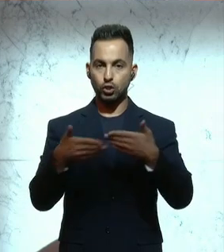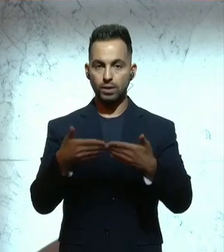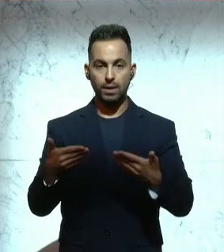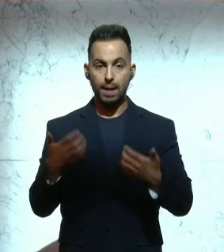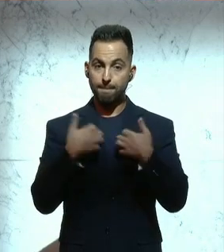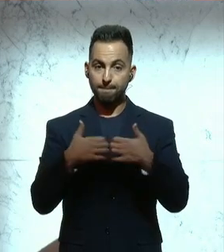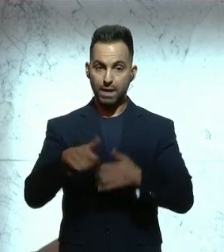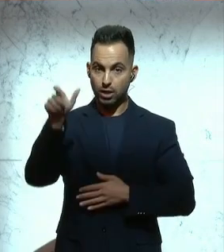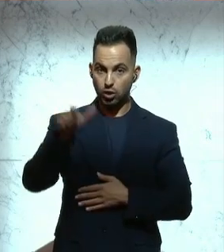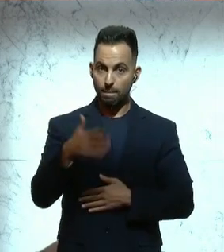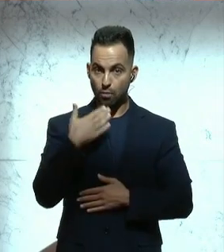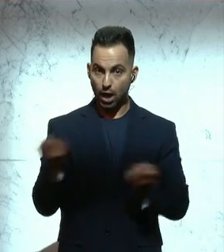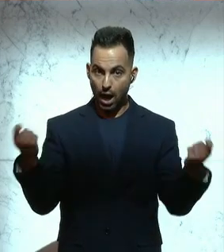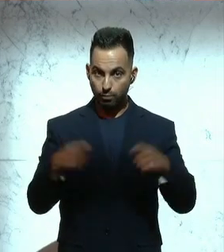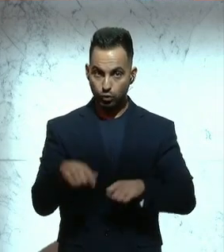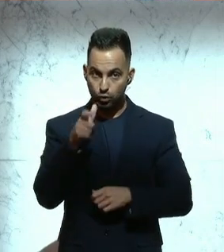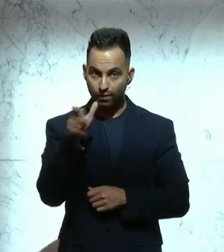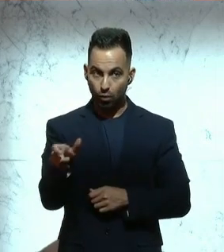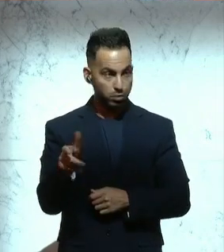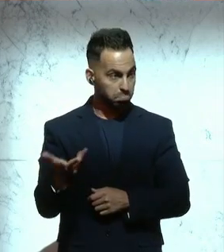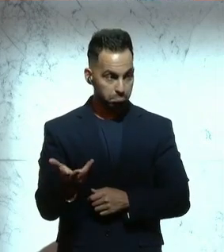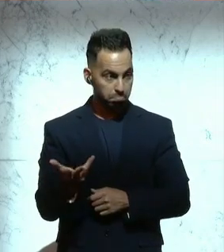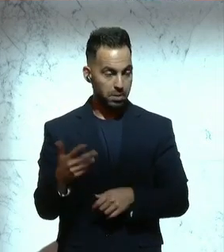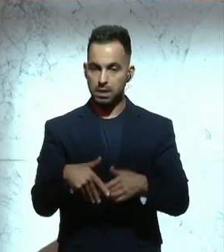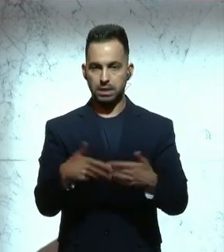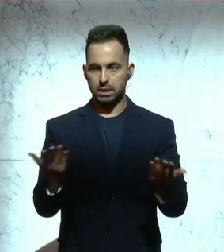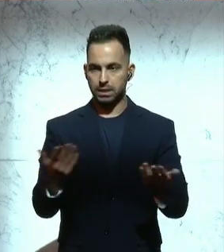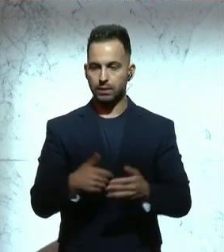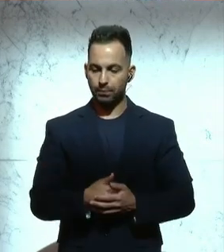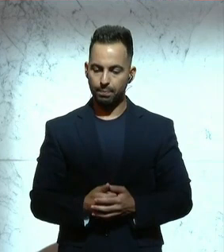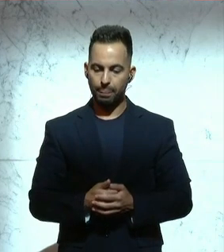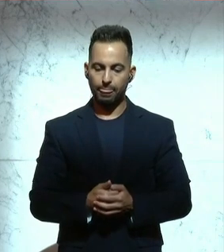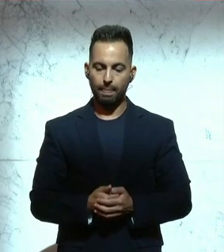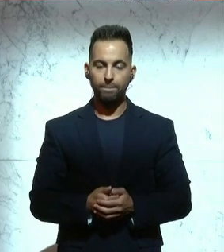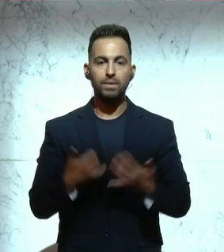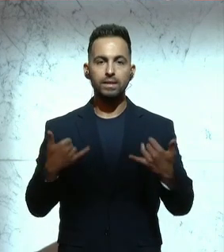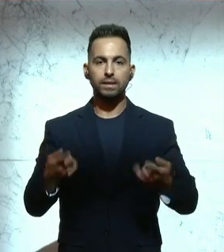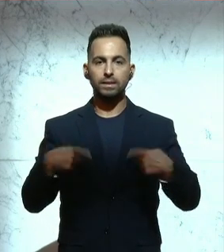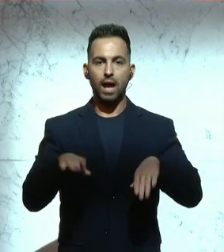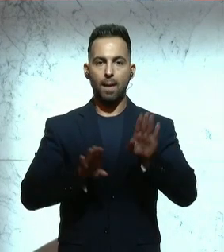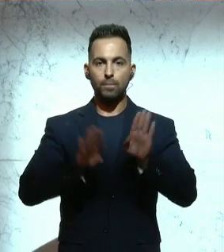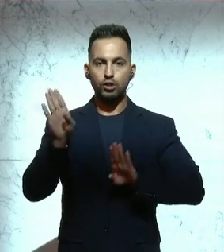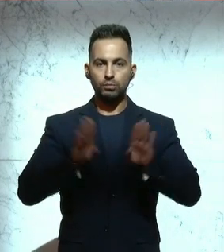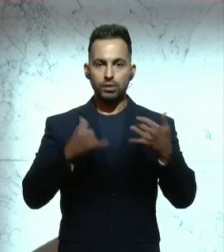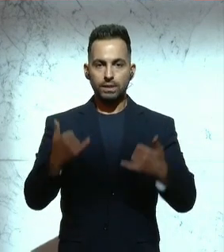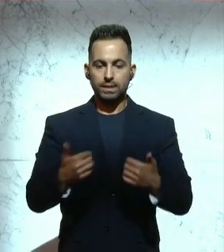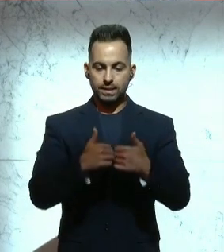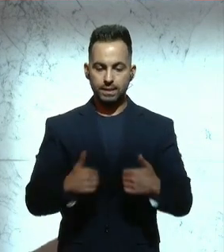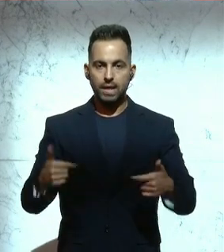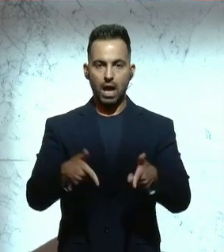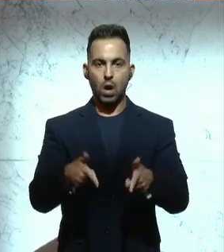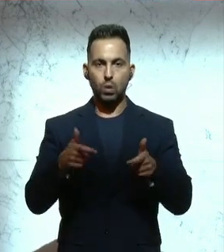Seitens der Berichterstattung ein Schlusswort gewünscht, das ist offenbar nicht der Fall. Wir kommen zur Abstimmung, die ich über jeden